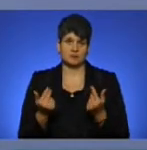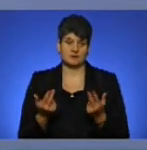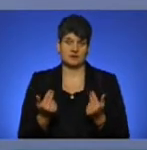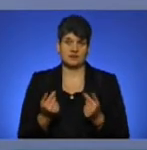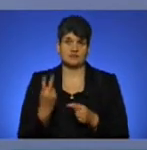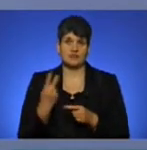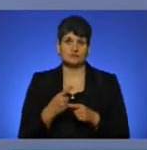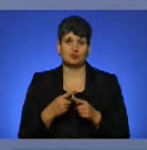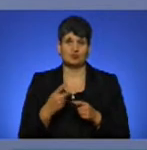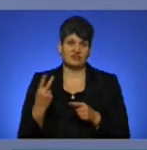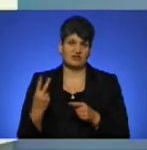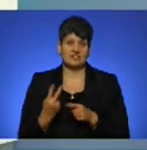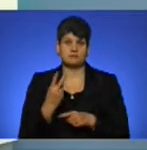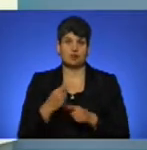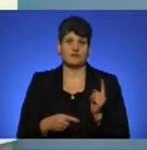в 2,5 рази більше.